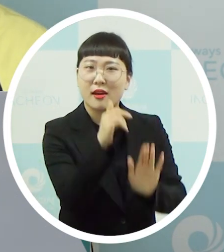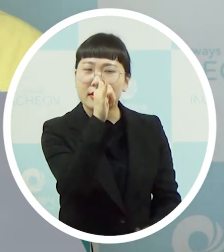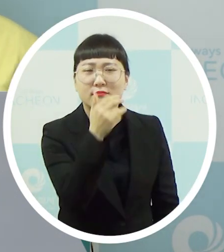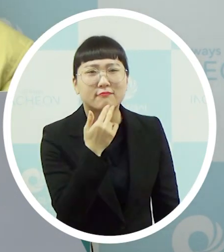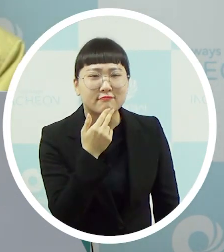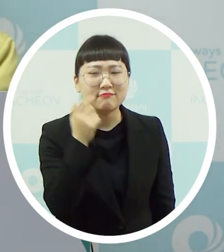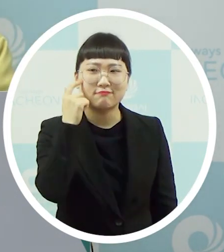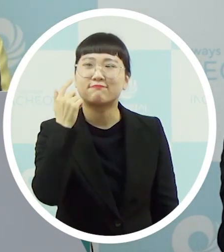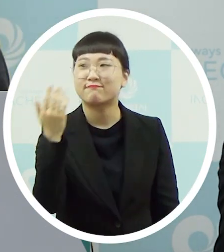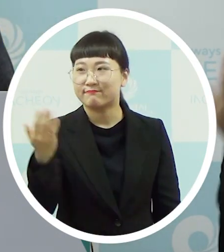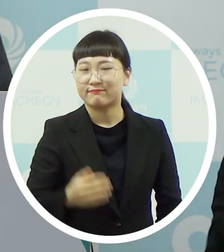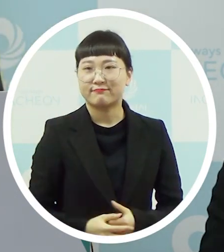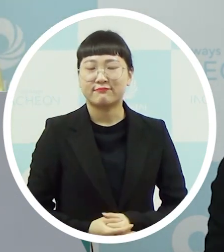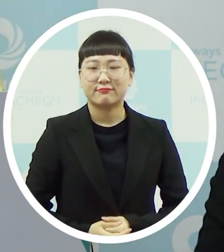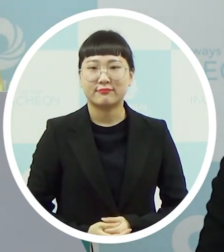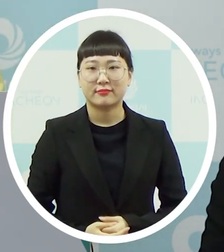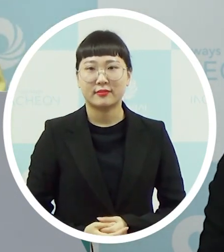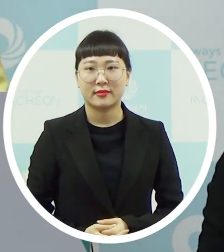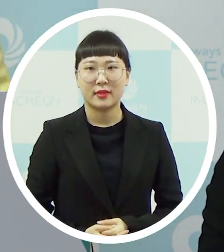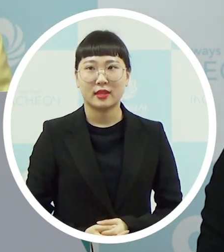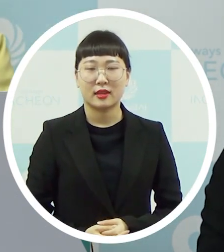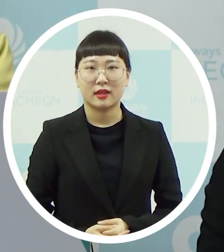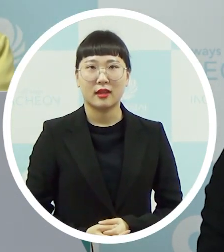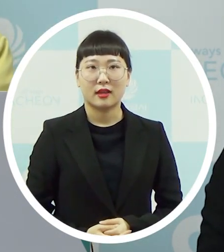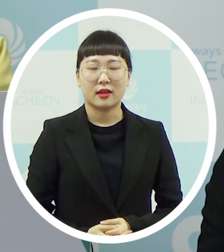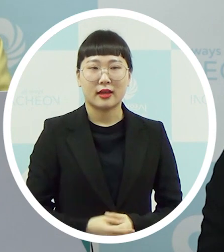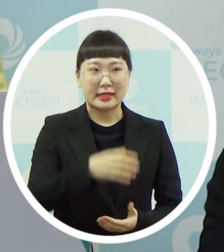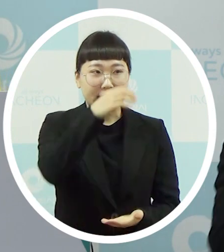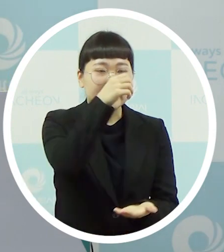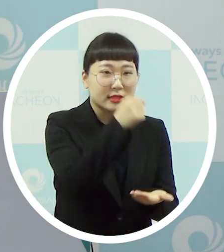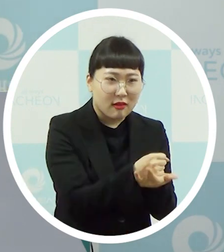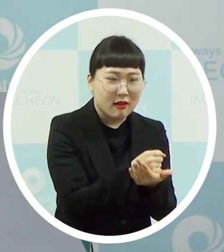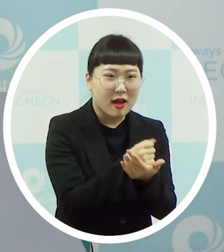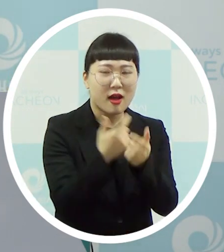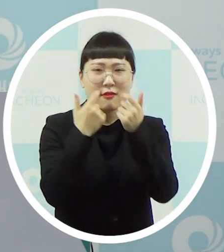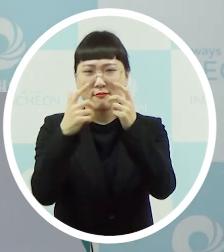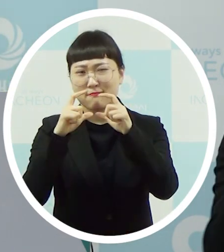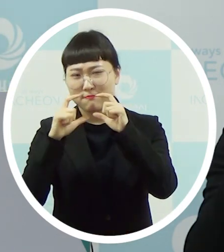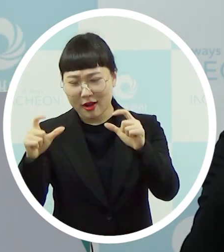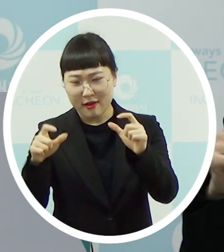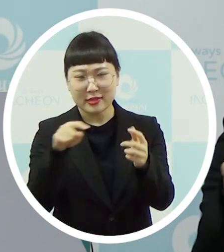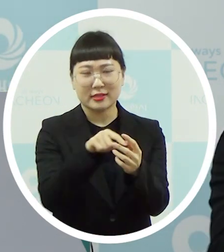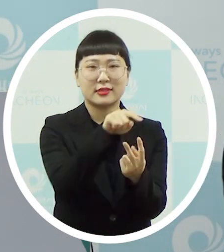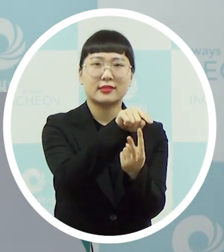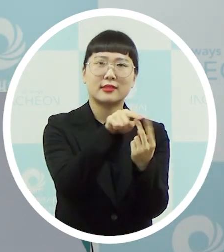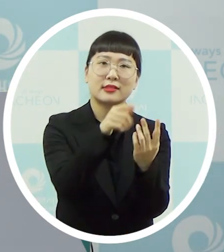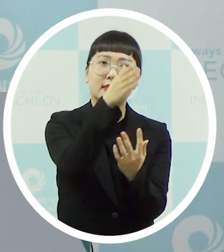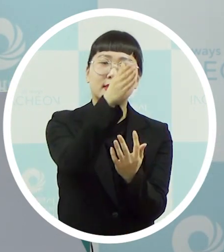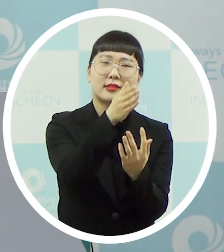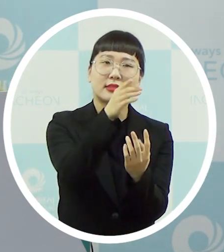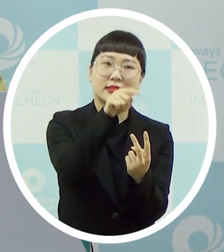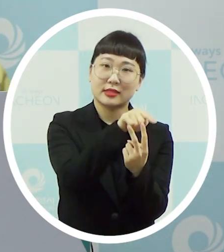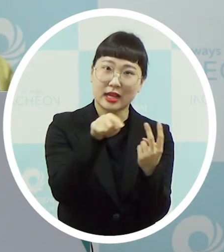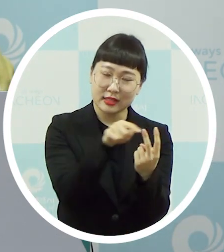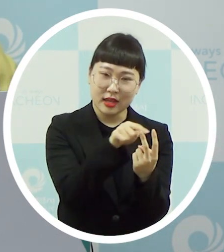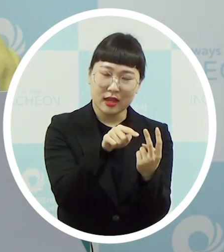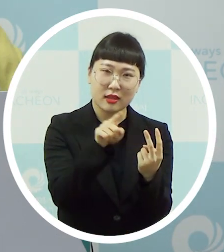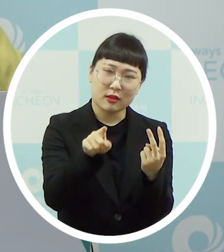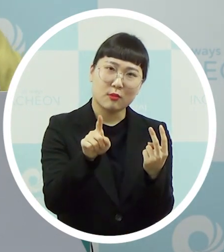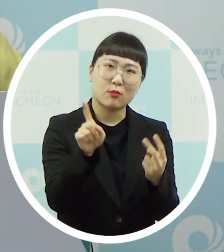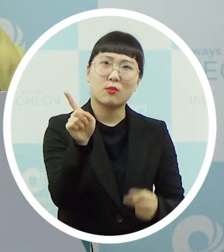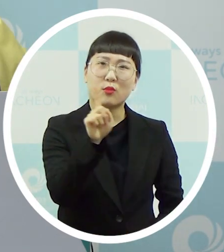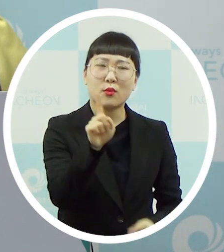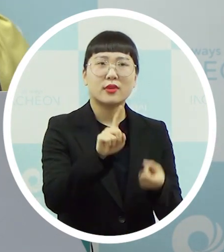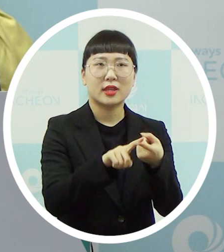궁금합니다. 아마 음성과 양성 사이에 어떤 이벤트가 있었는지를 아는 게 가장